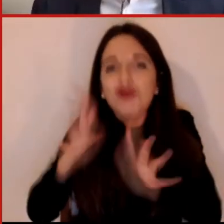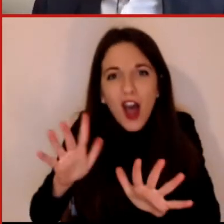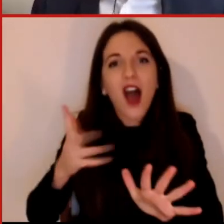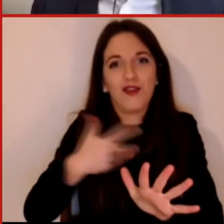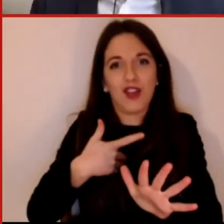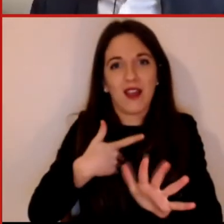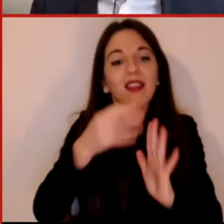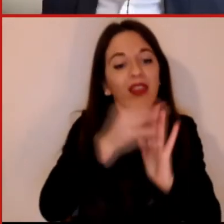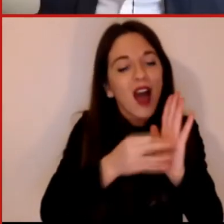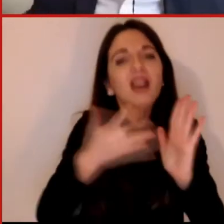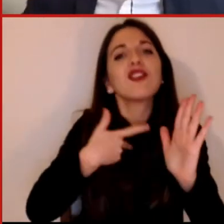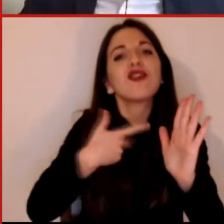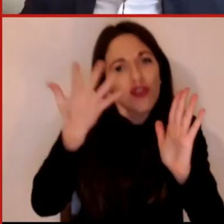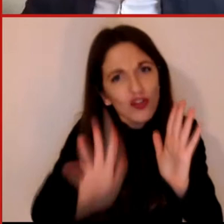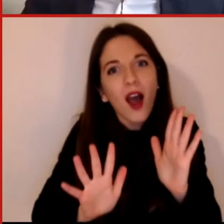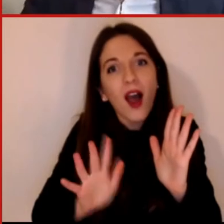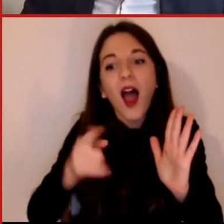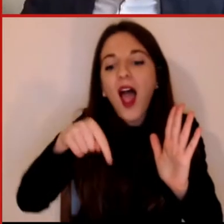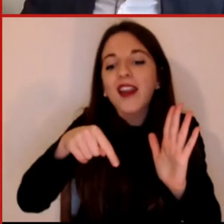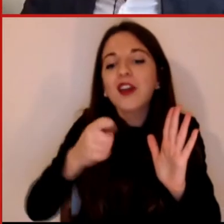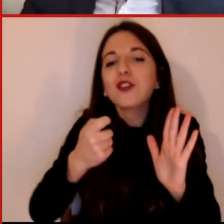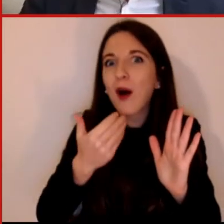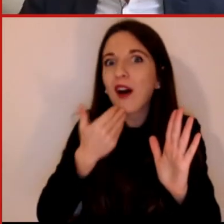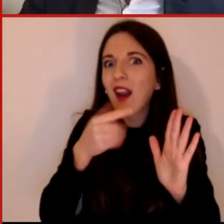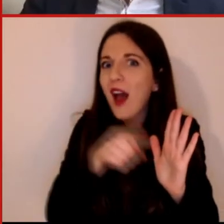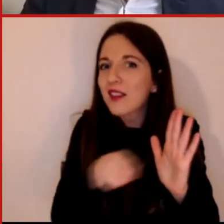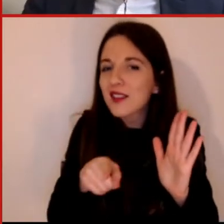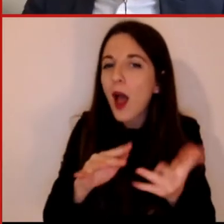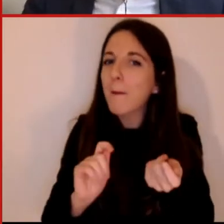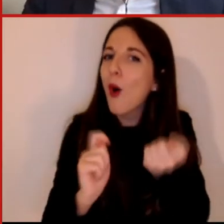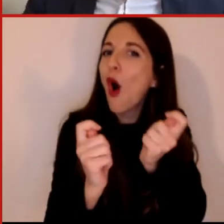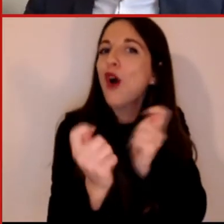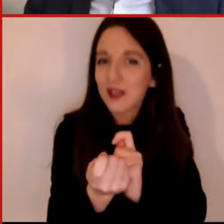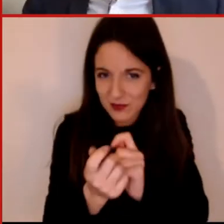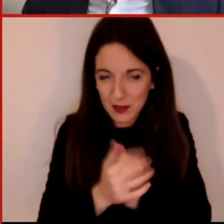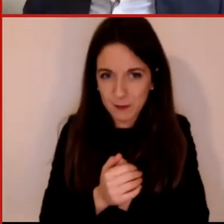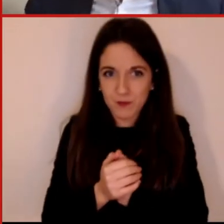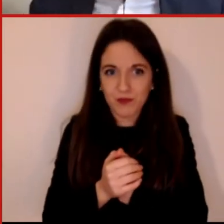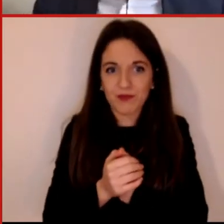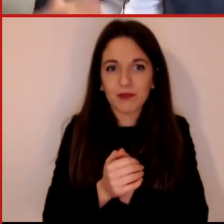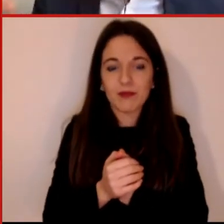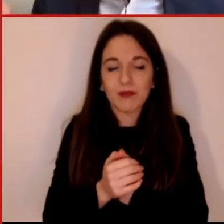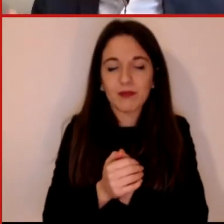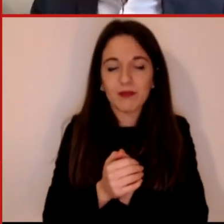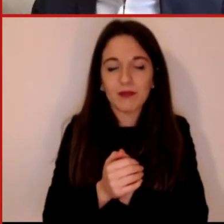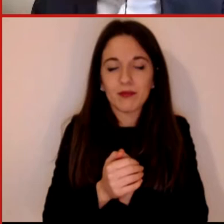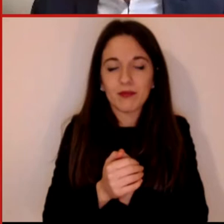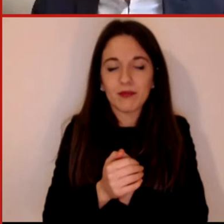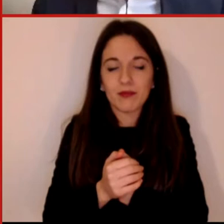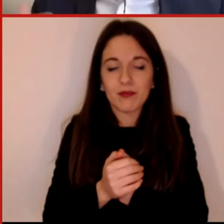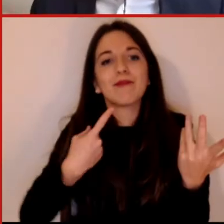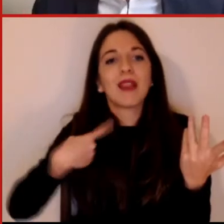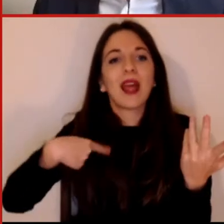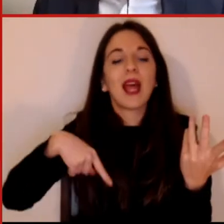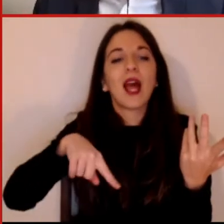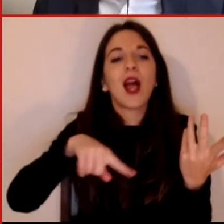quello che purtroppo viene espresso con una parola che è molto brutta, che arriva dall'inglese e quando poi la traduciamo in italiano è ancora